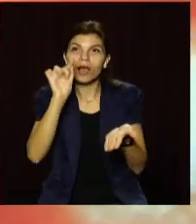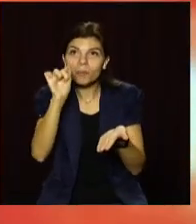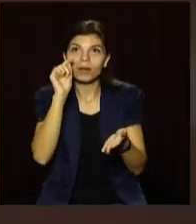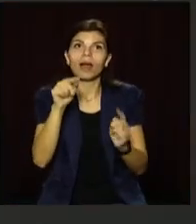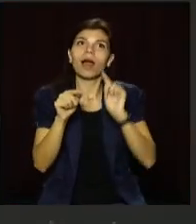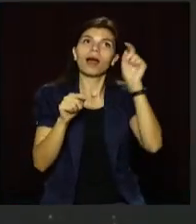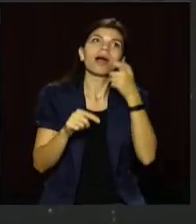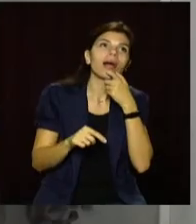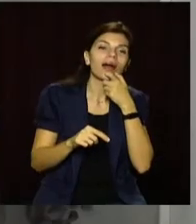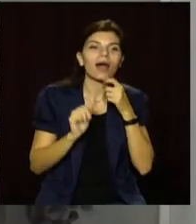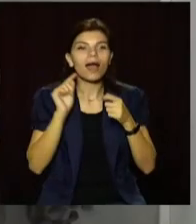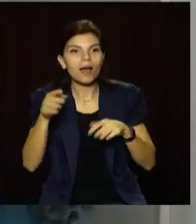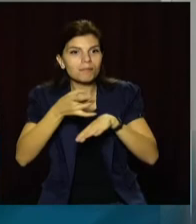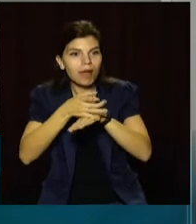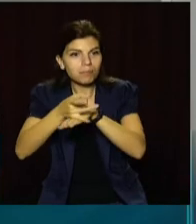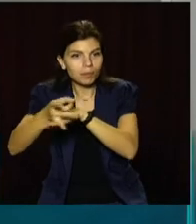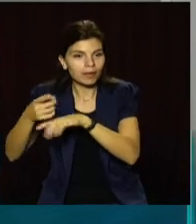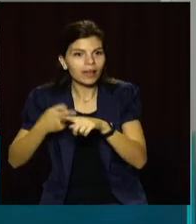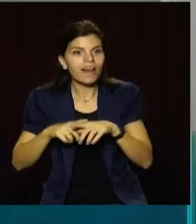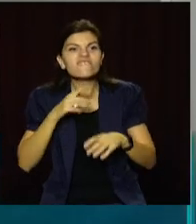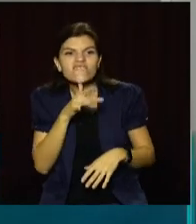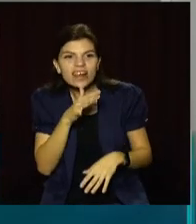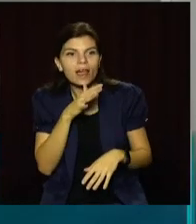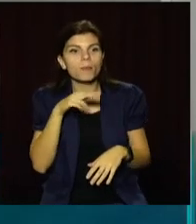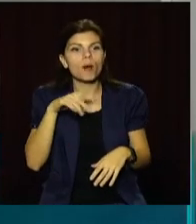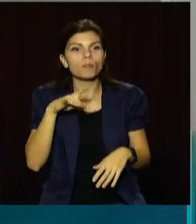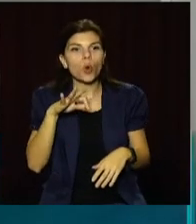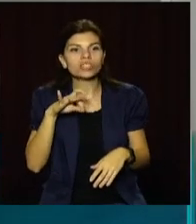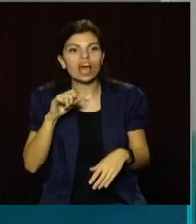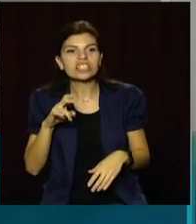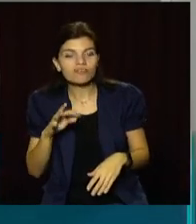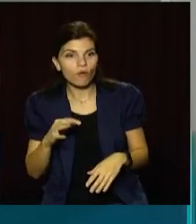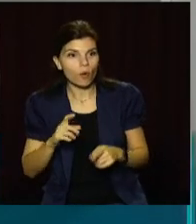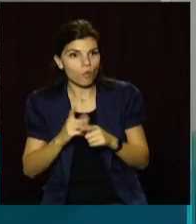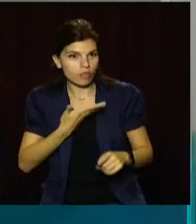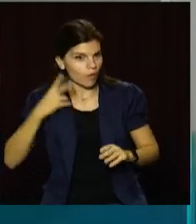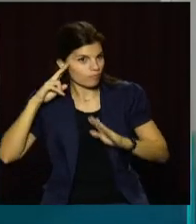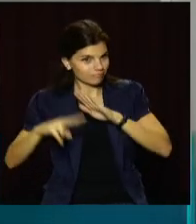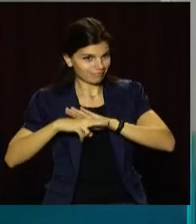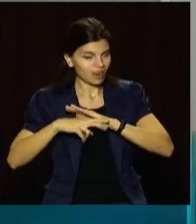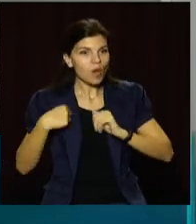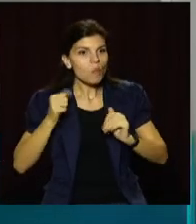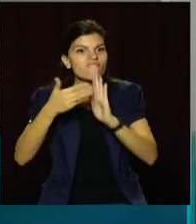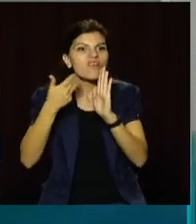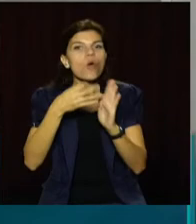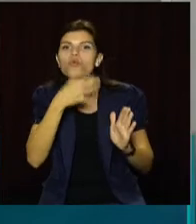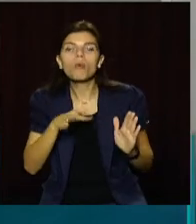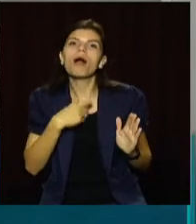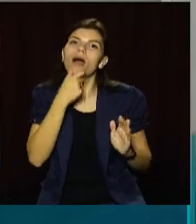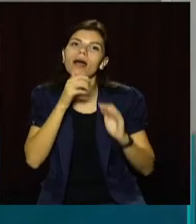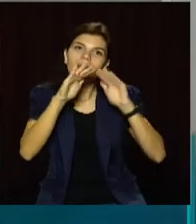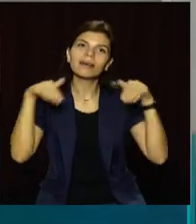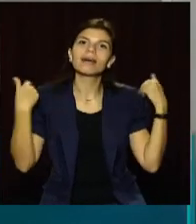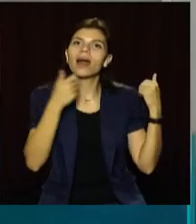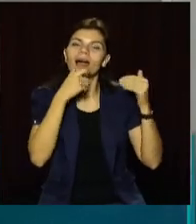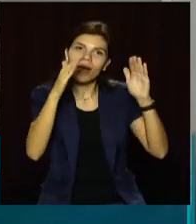А тут у нас час, пространство нам подчиняється, і ми можемо визвати будь-який об'єкт, будь-яке